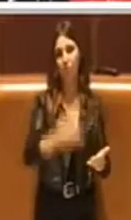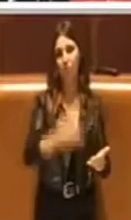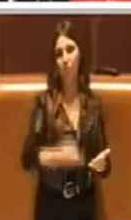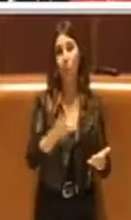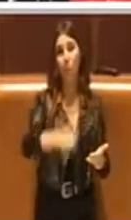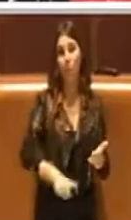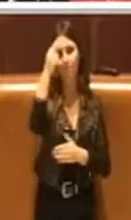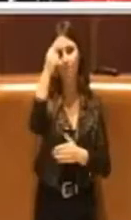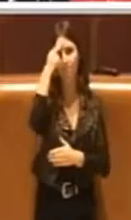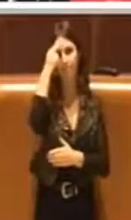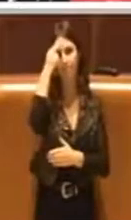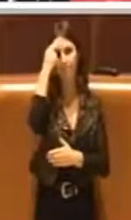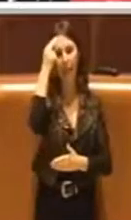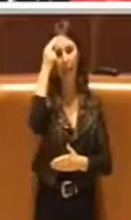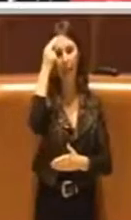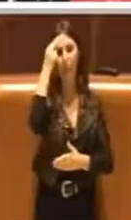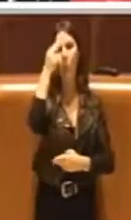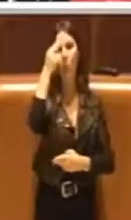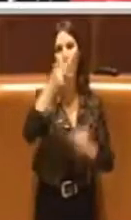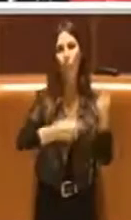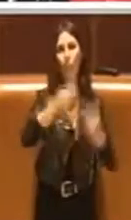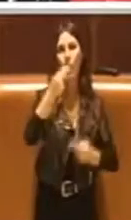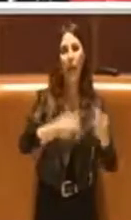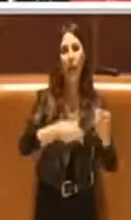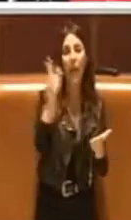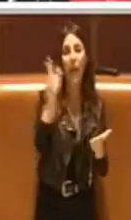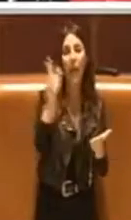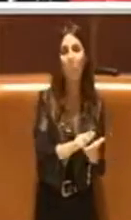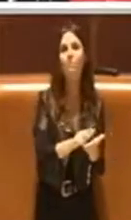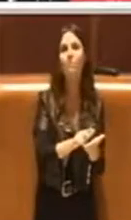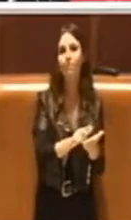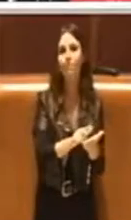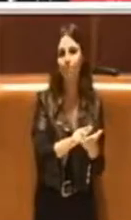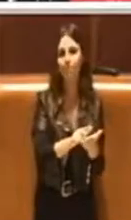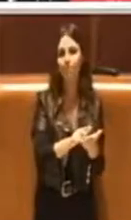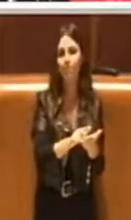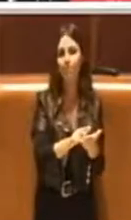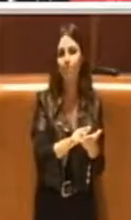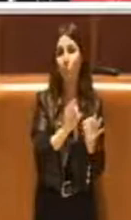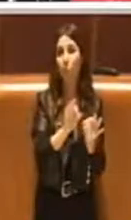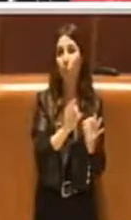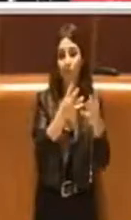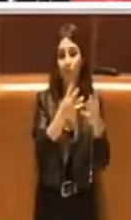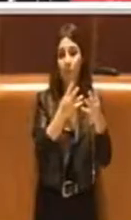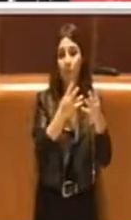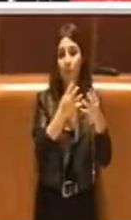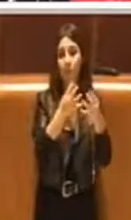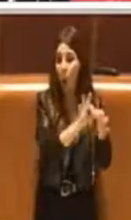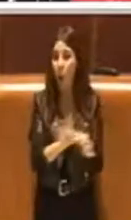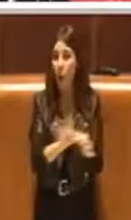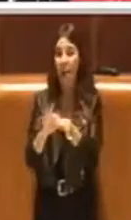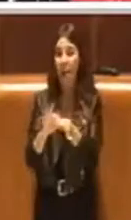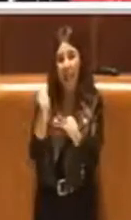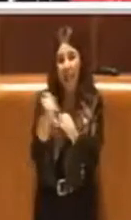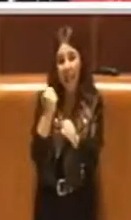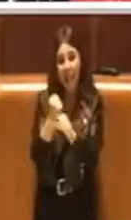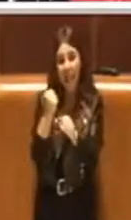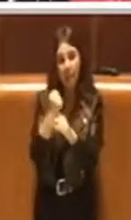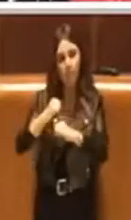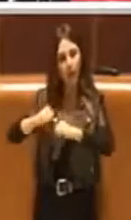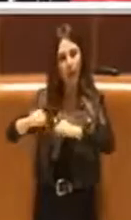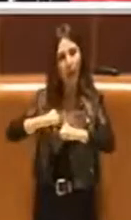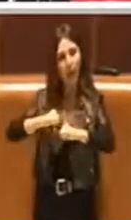approvati sono esclusivamente opera dell'amministratore